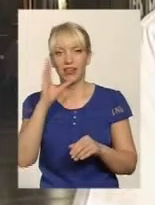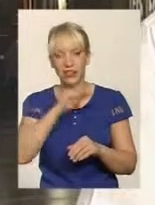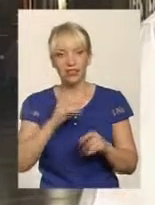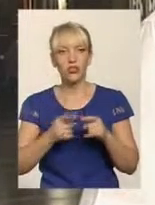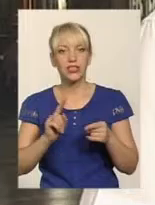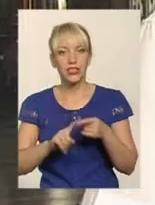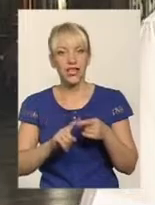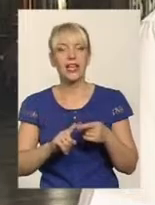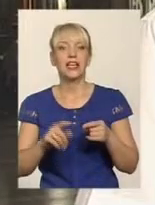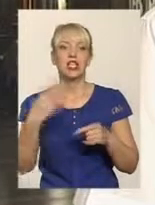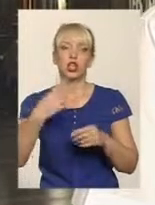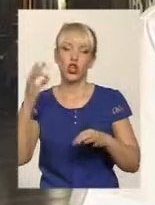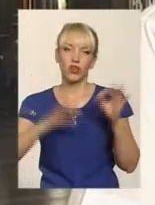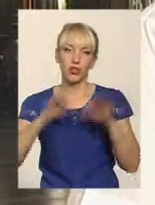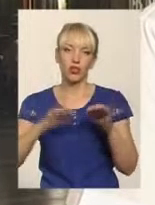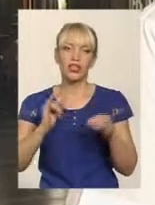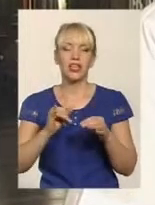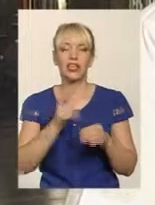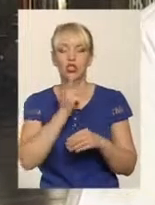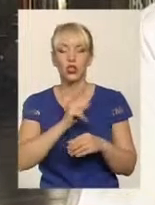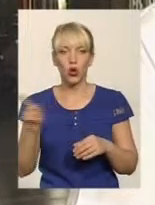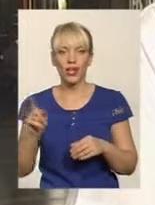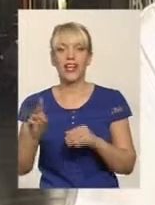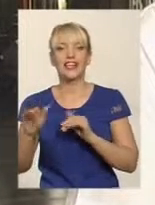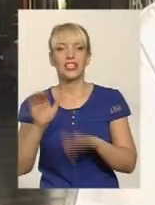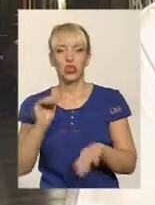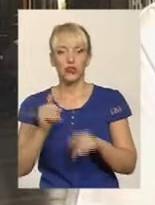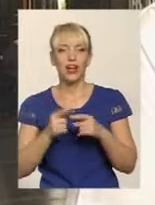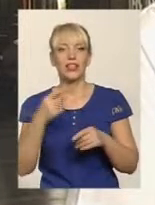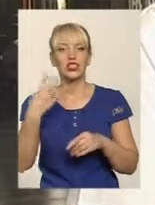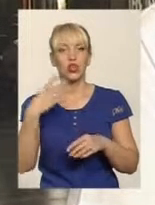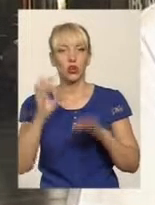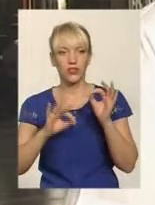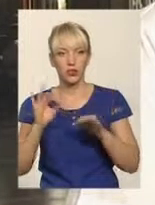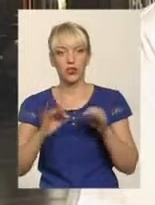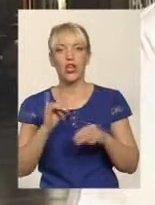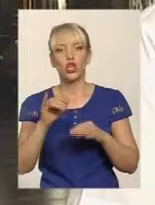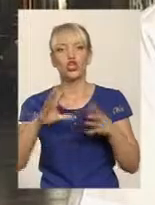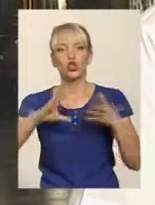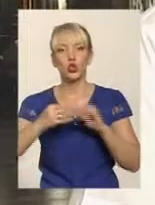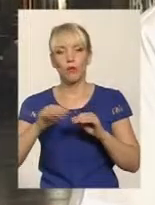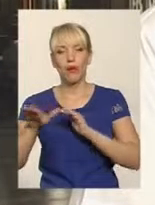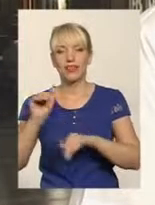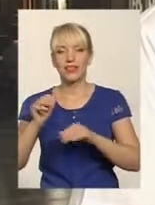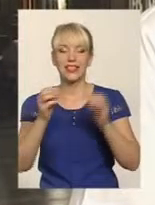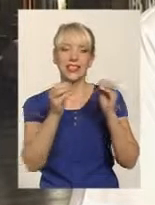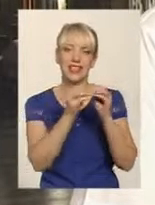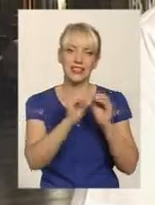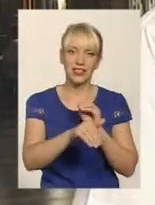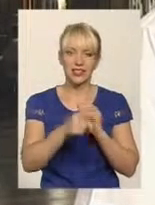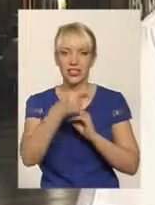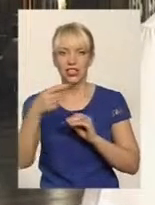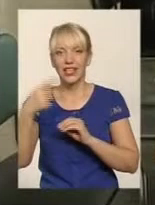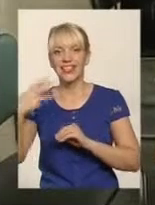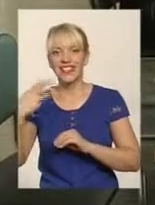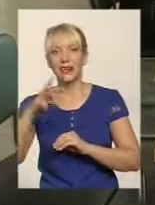і строк кредитування до 3 років. При цьому сума кредиту може складати від 10 тисяч гривень до 30